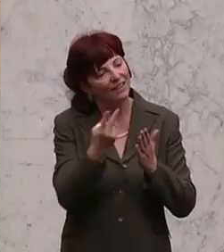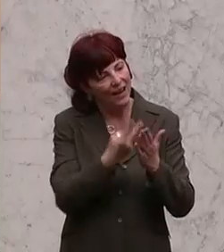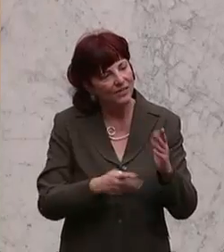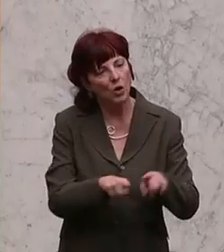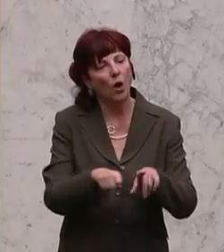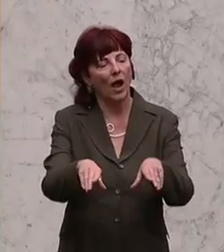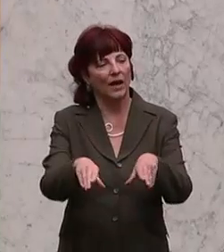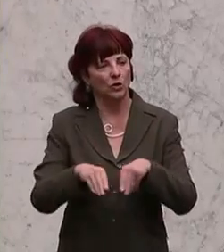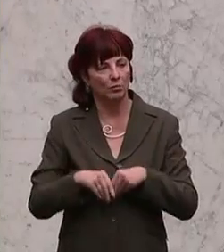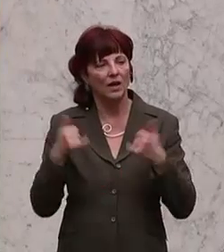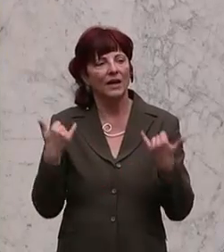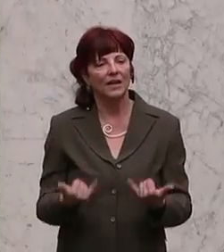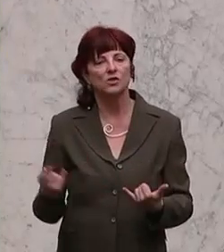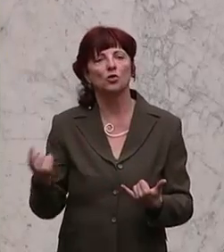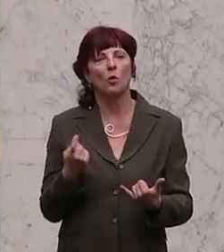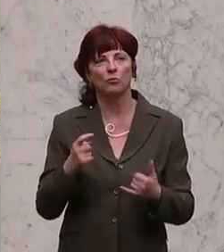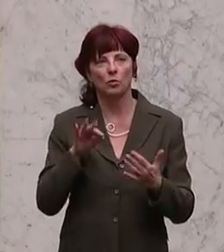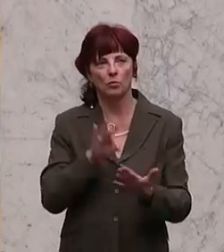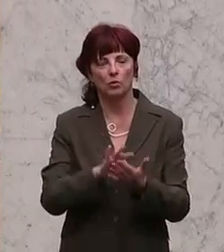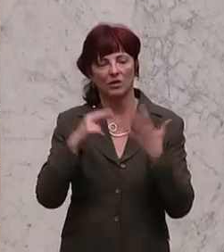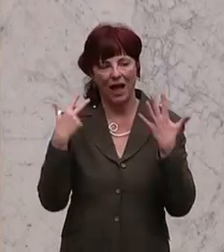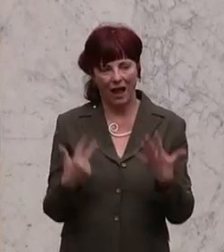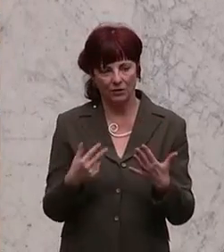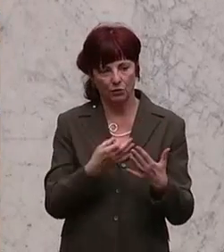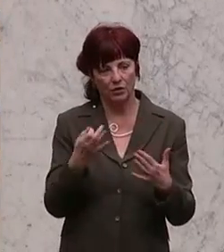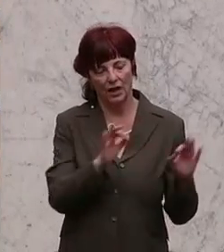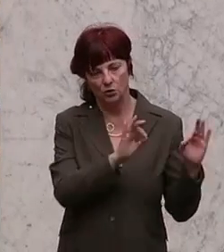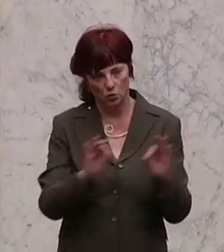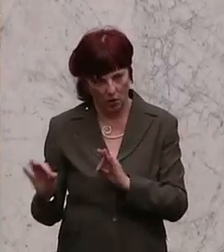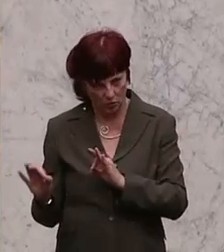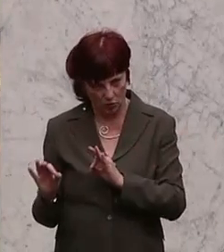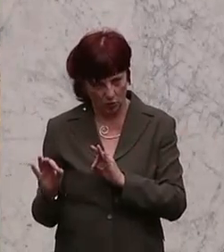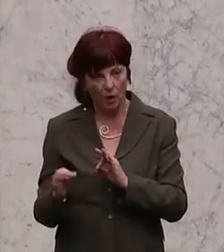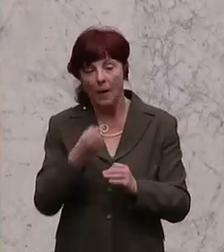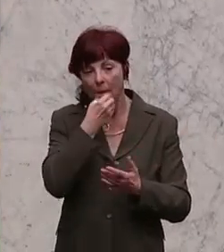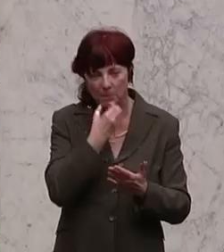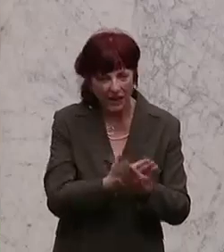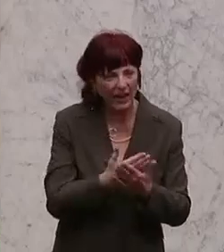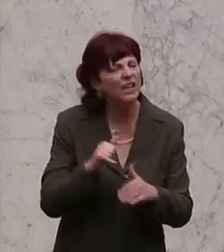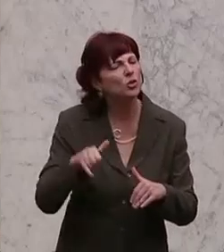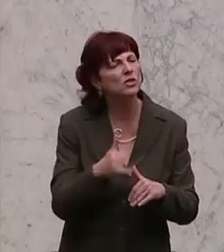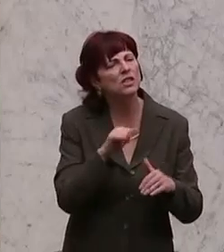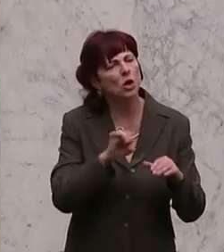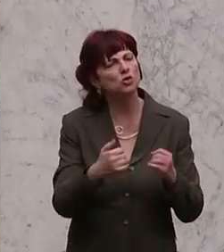Wir gelangen zum achten Punkt der Tagesordnung. Und beim achten Punkt der Tagesordnung geht es um das